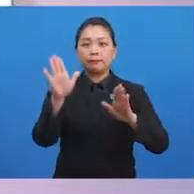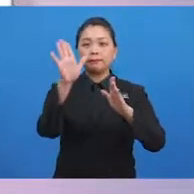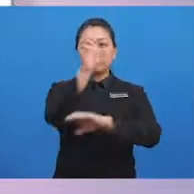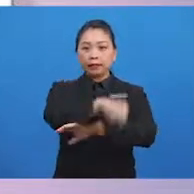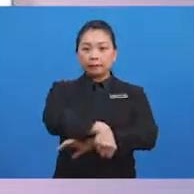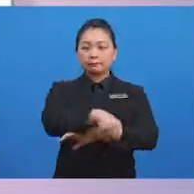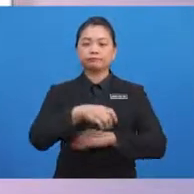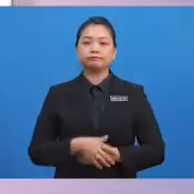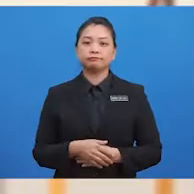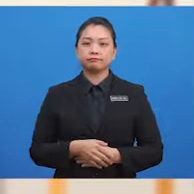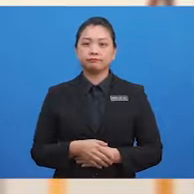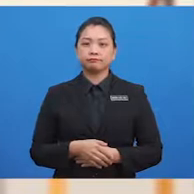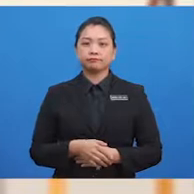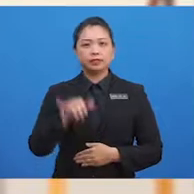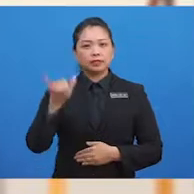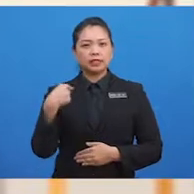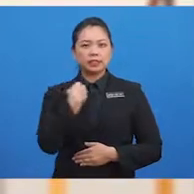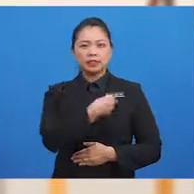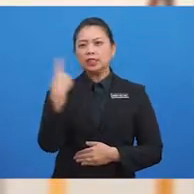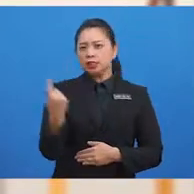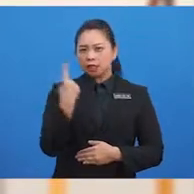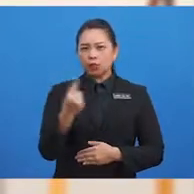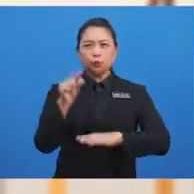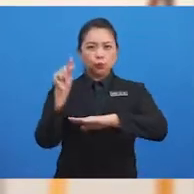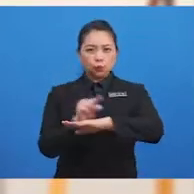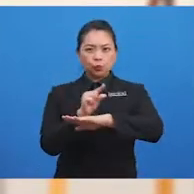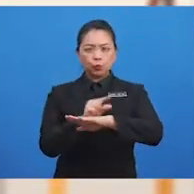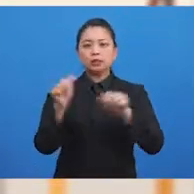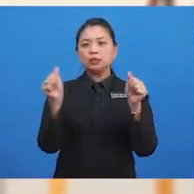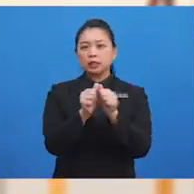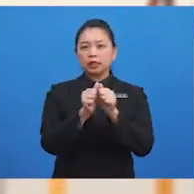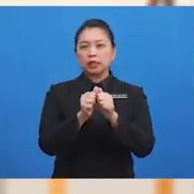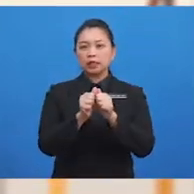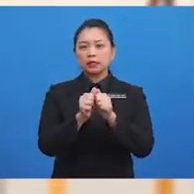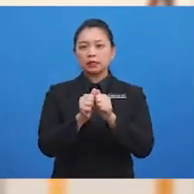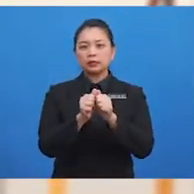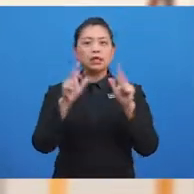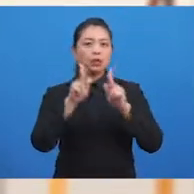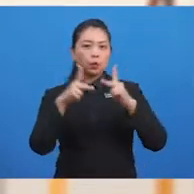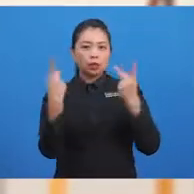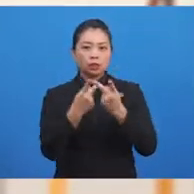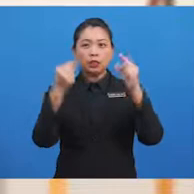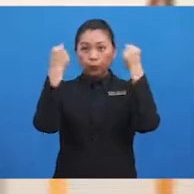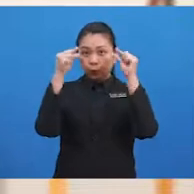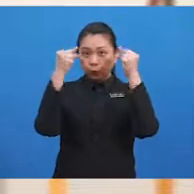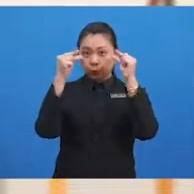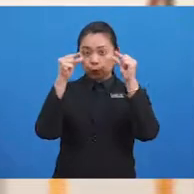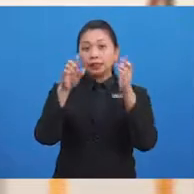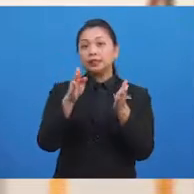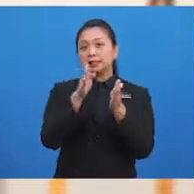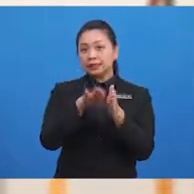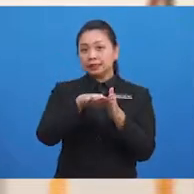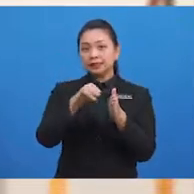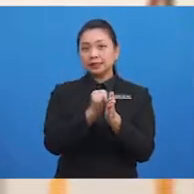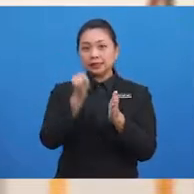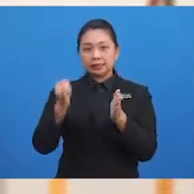Yang kita selalu gunakan dengan ahli keluarga, guru, jiran dan